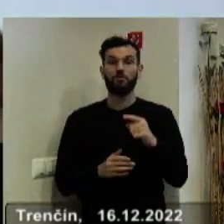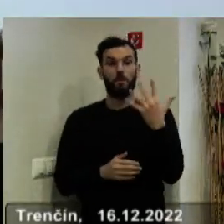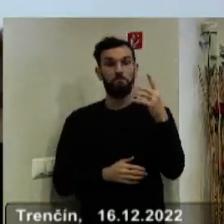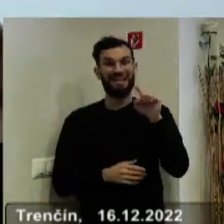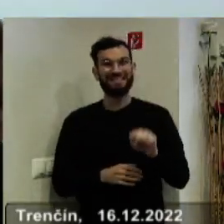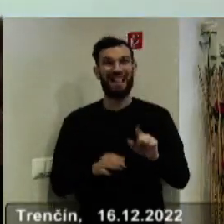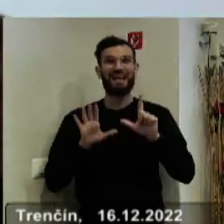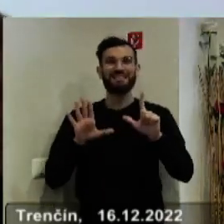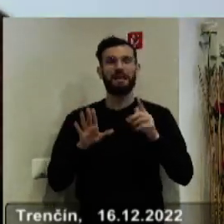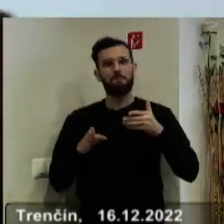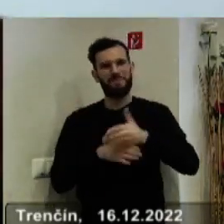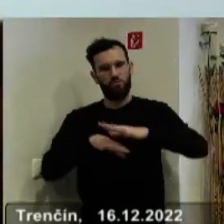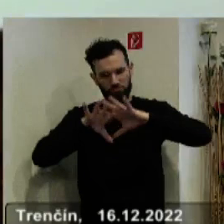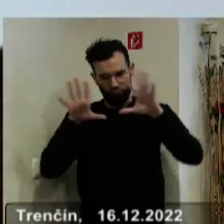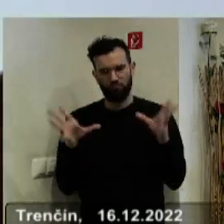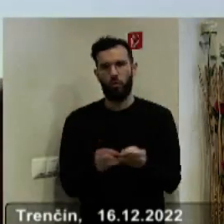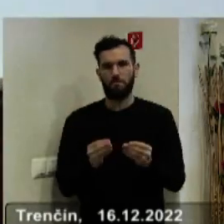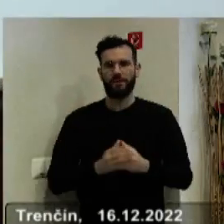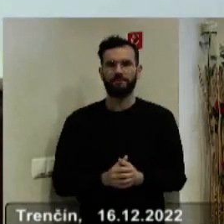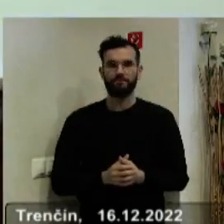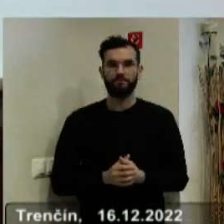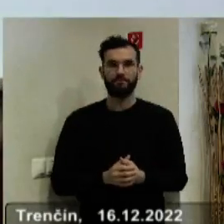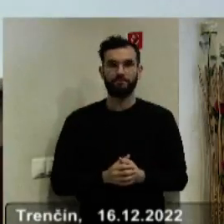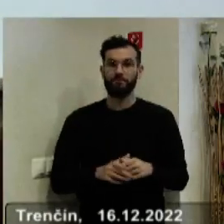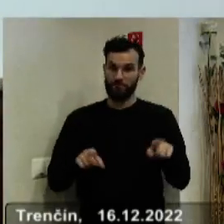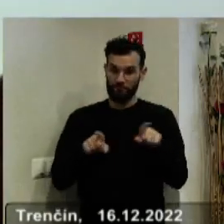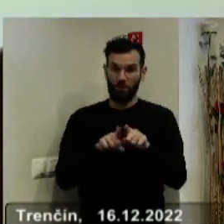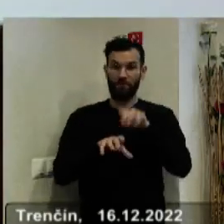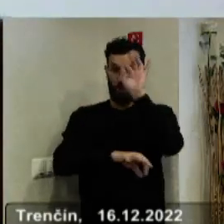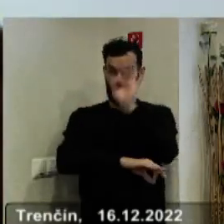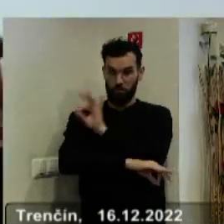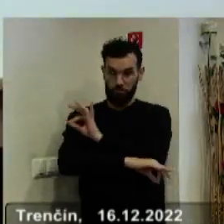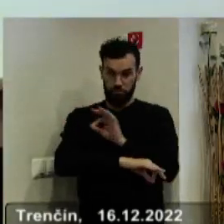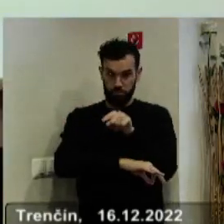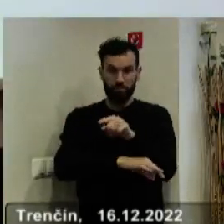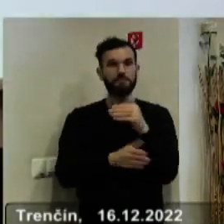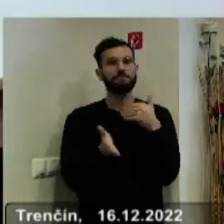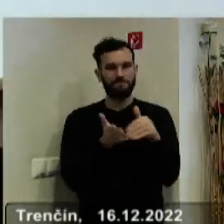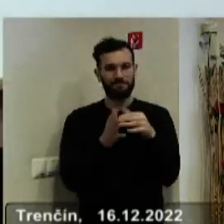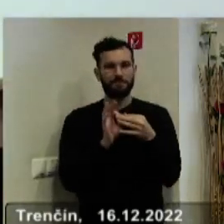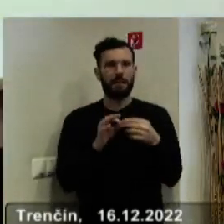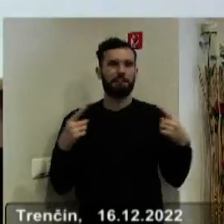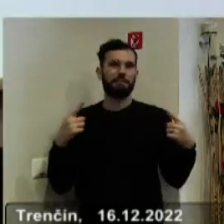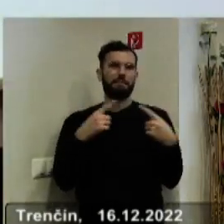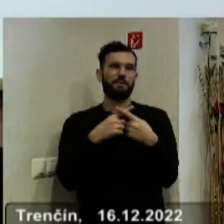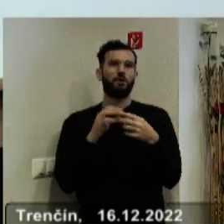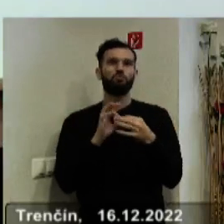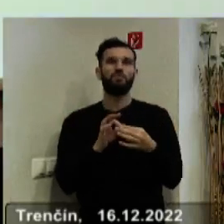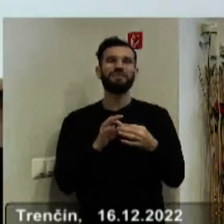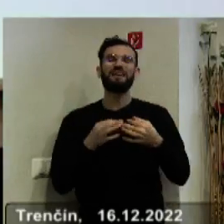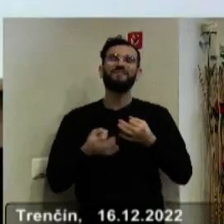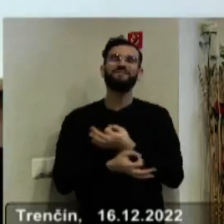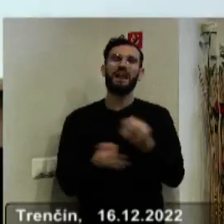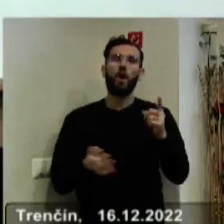za 5,7 milióna eur. Implementáciu projektov však nadalej komplikuje situácia pri kontrole verejných